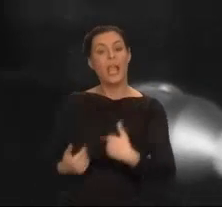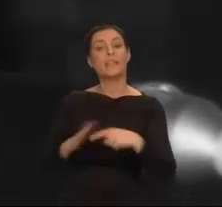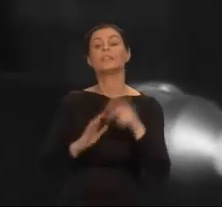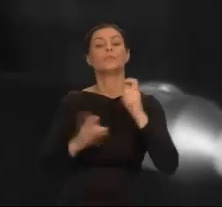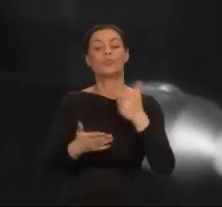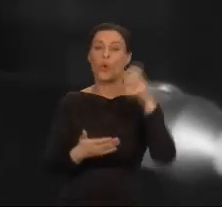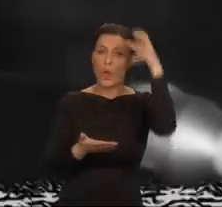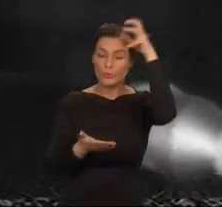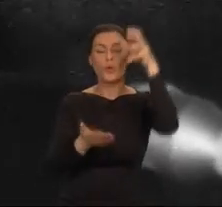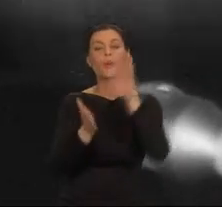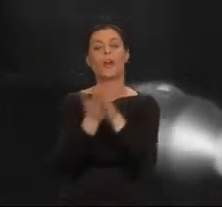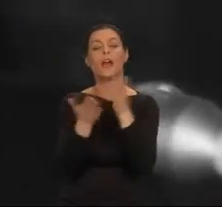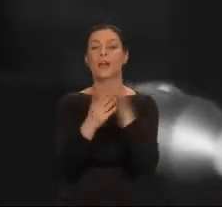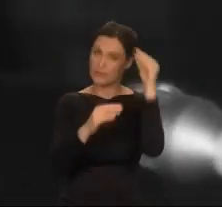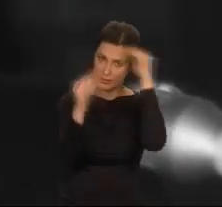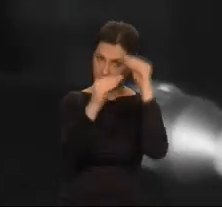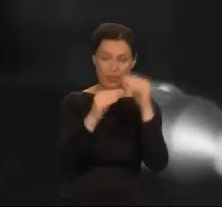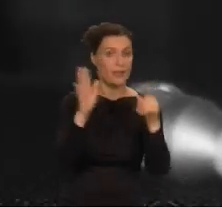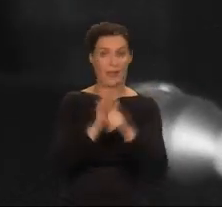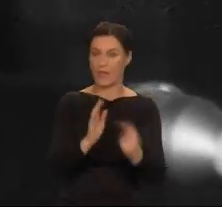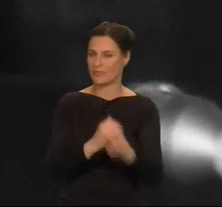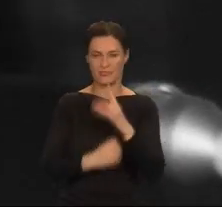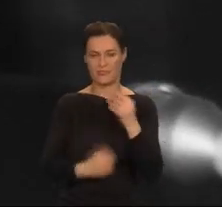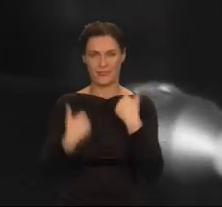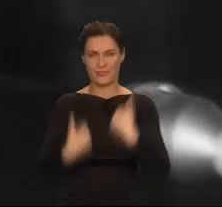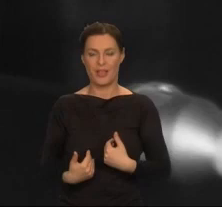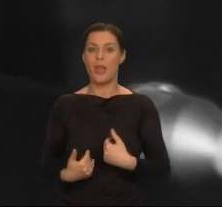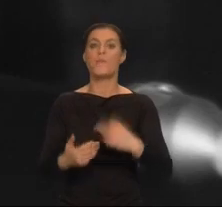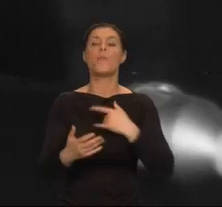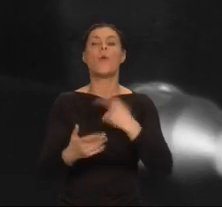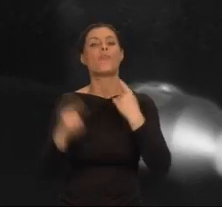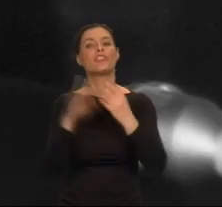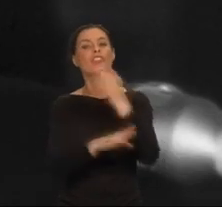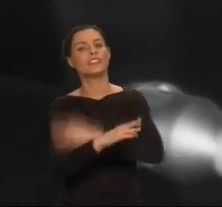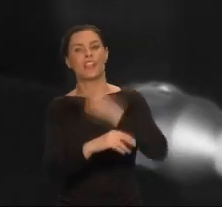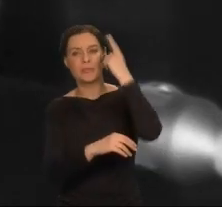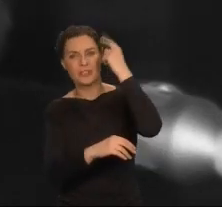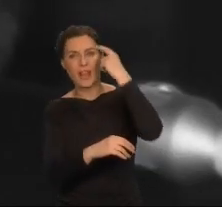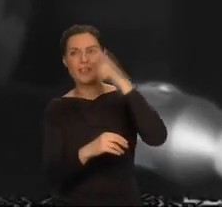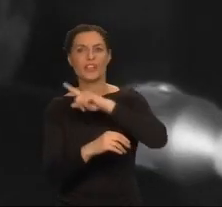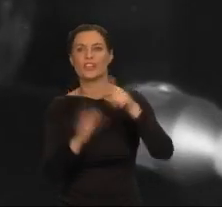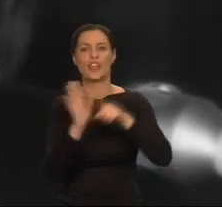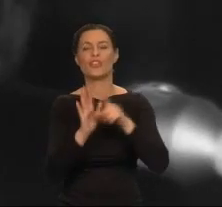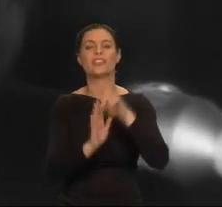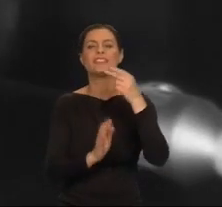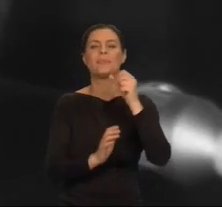pisarka science fiction. Jestem bardzo rzadkim okazem. Mój gatunek uważano zrazu za mitologiczny.